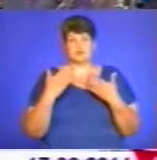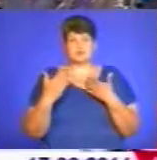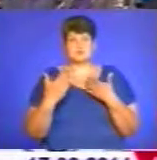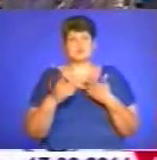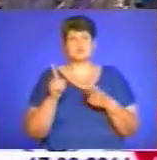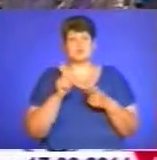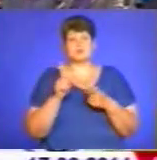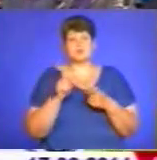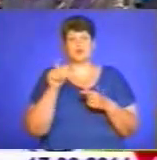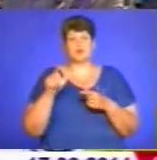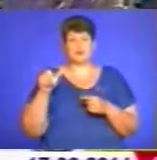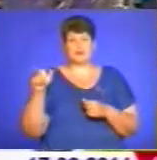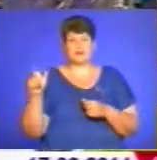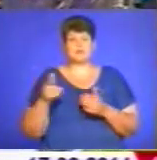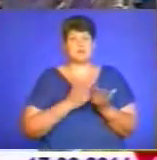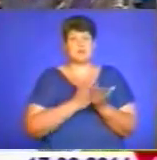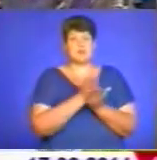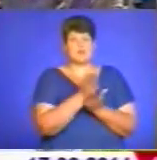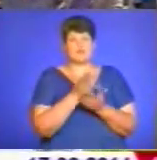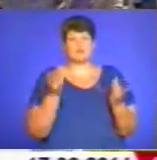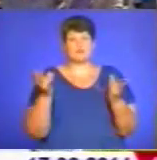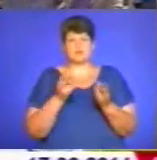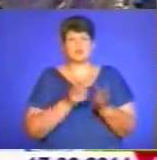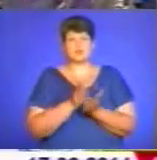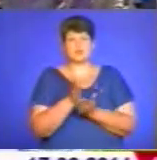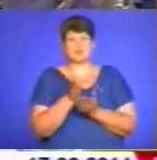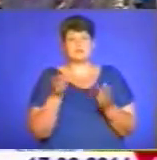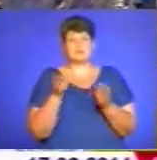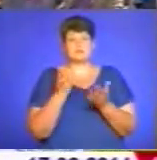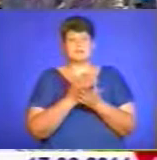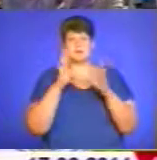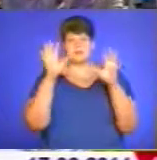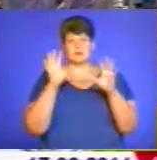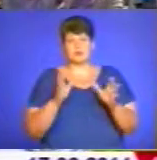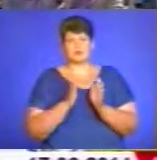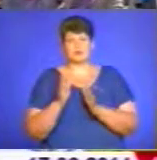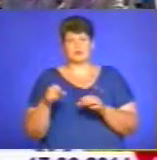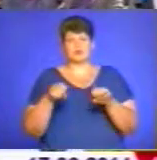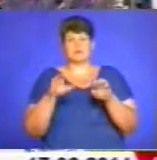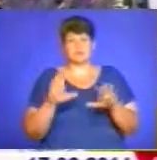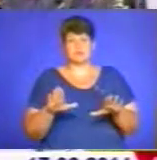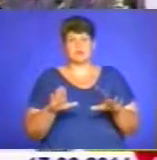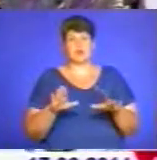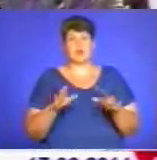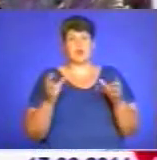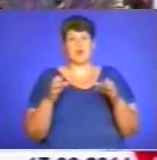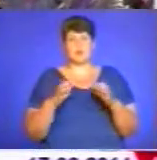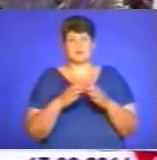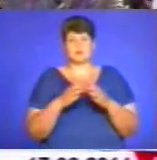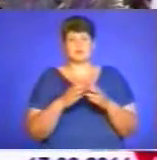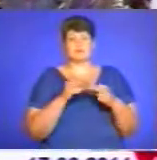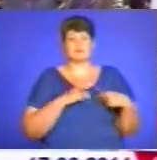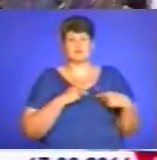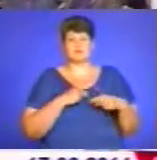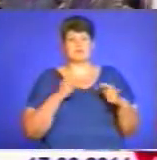І щоб десь людей спрямувати в потрібне русло, є відповідний закон про порядок вирішення колективних трудових спорів. Надані роз